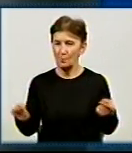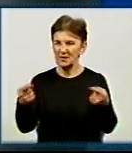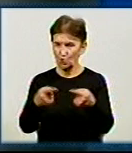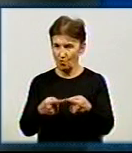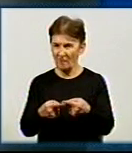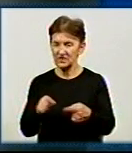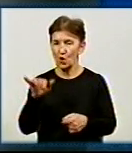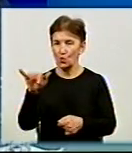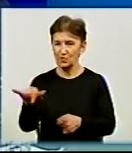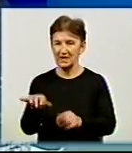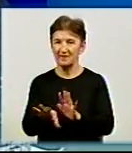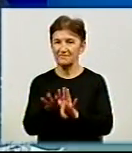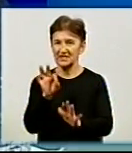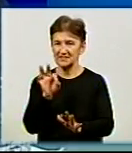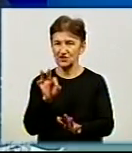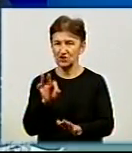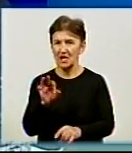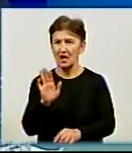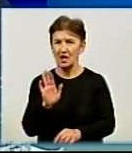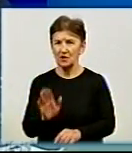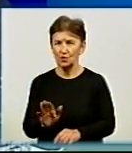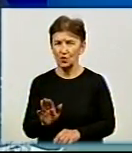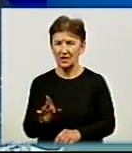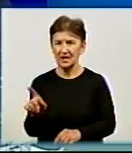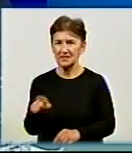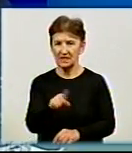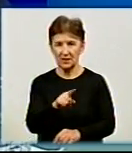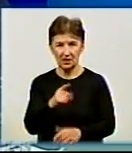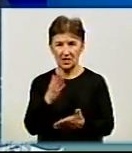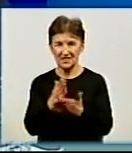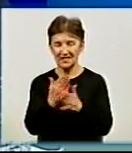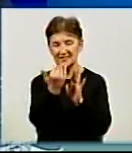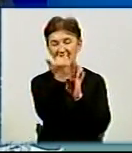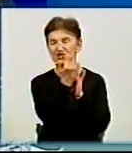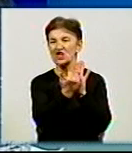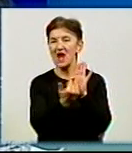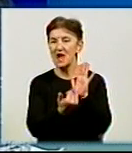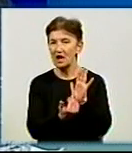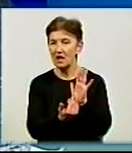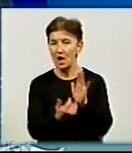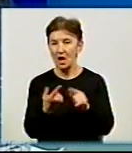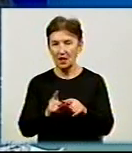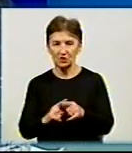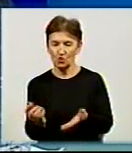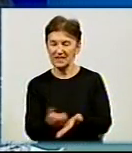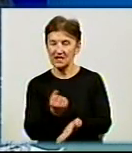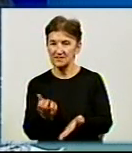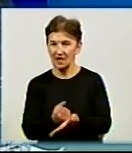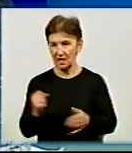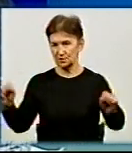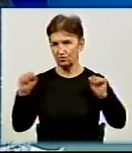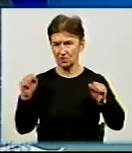критерії визначення, це ті кількість тих очок, є певна шкала очок, які досягає спортсмени на